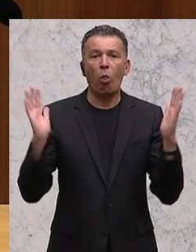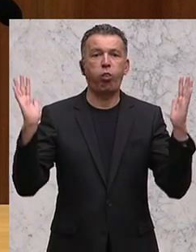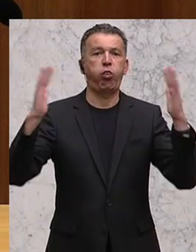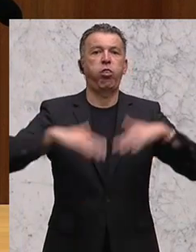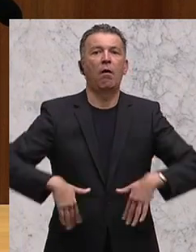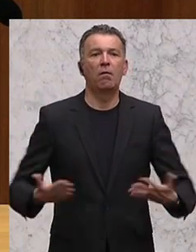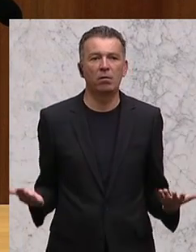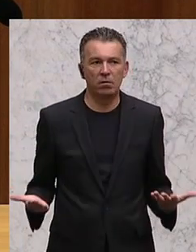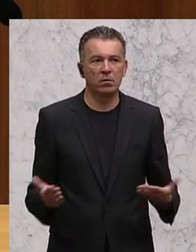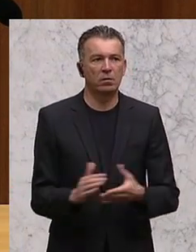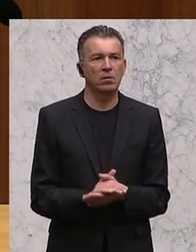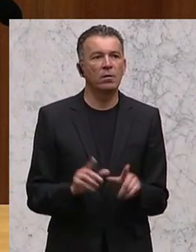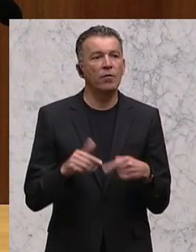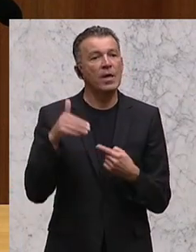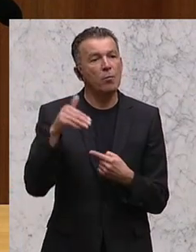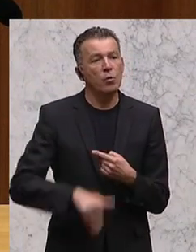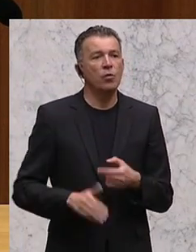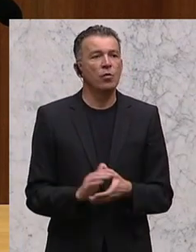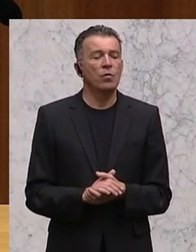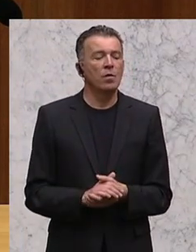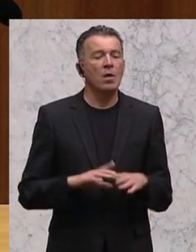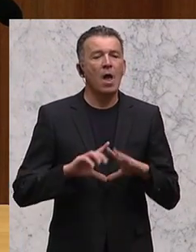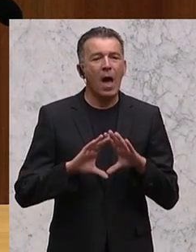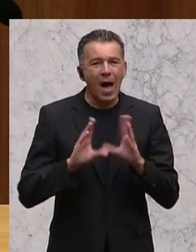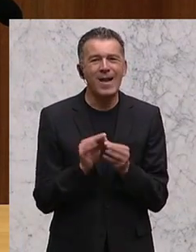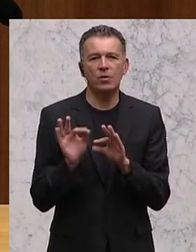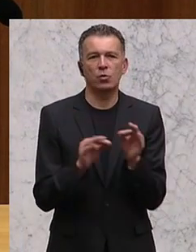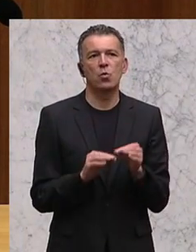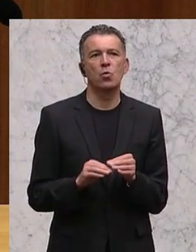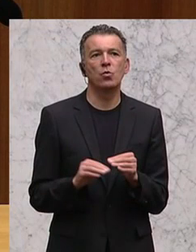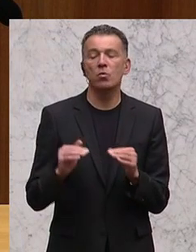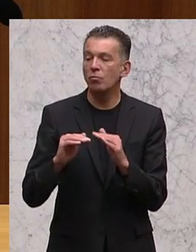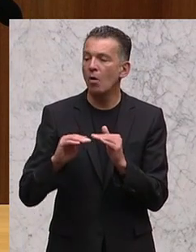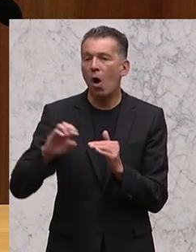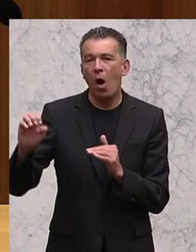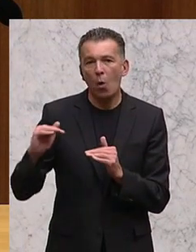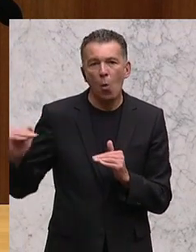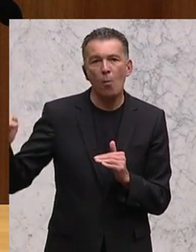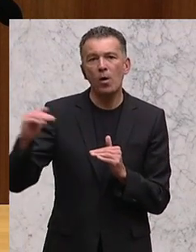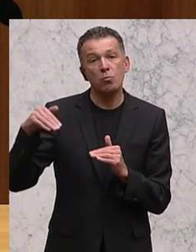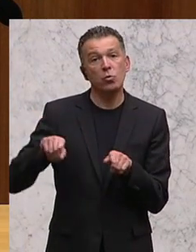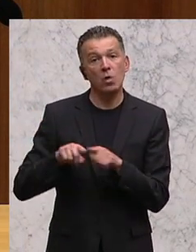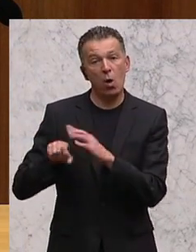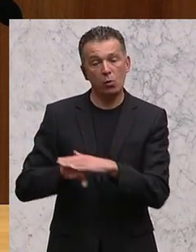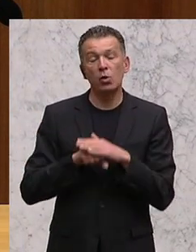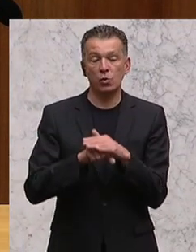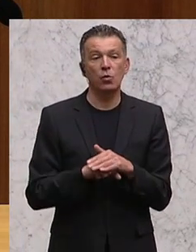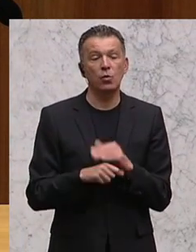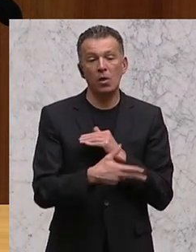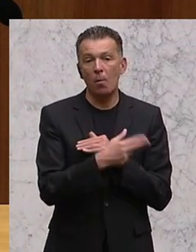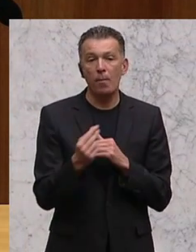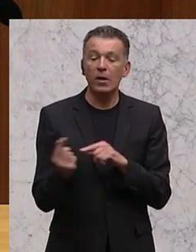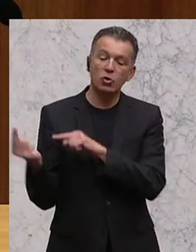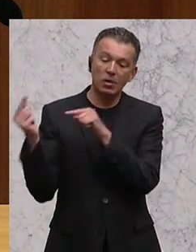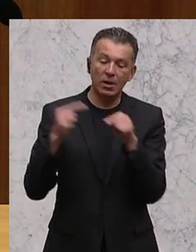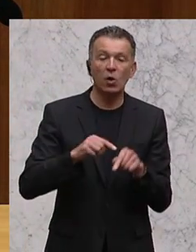Fugen gerät. Das heißt, wir müssen alles daran setzen, und die europäische Ebene muss ja auch einen Anteil leisten, dass wir die Menschen, die